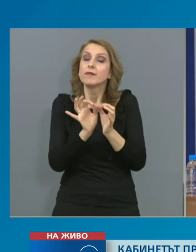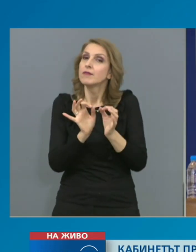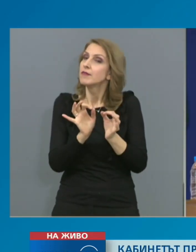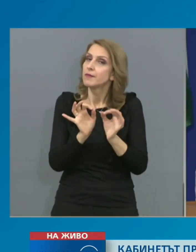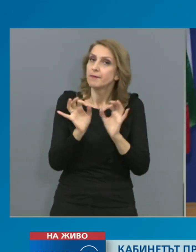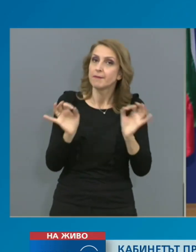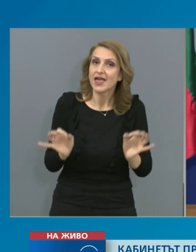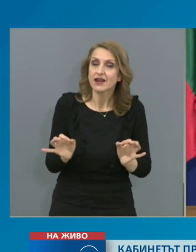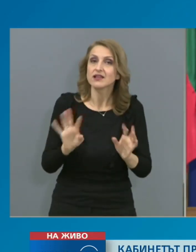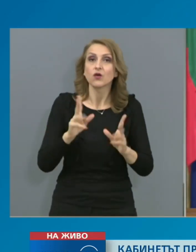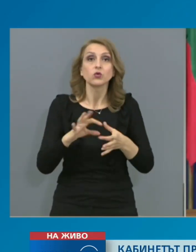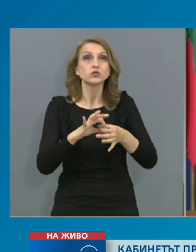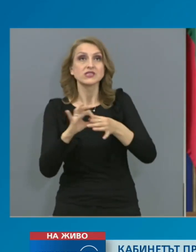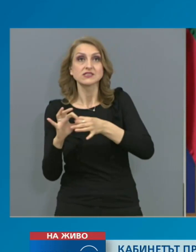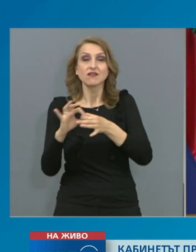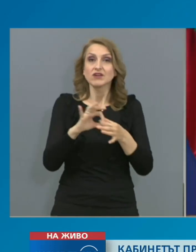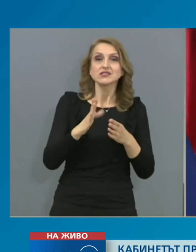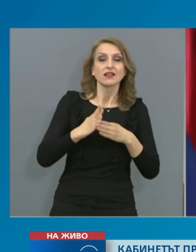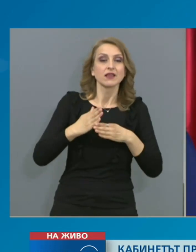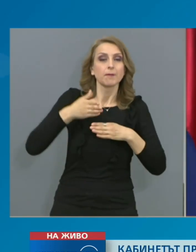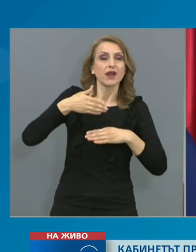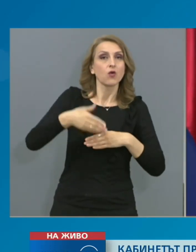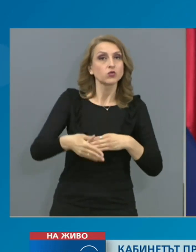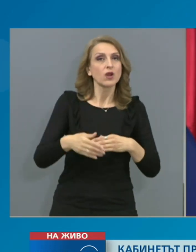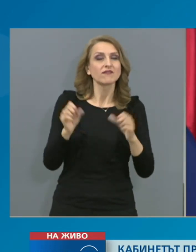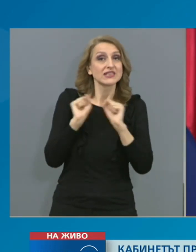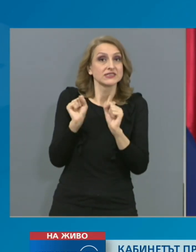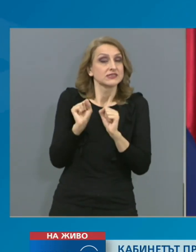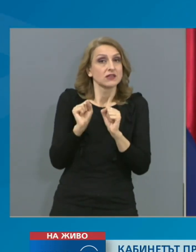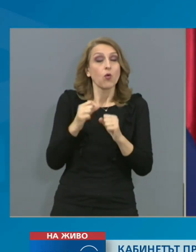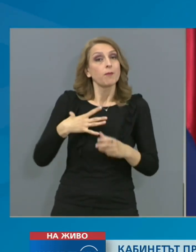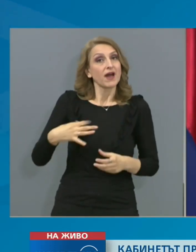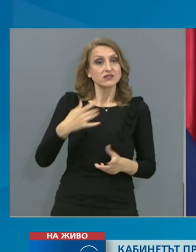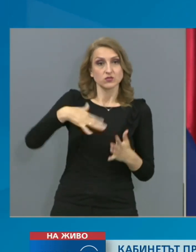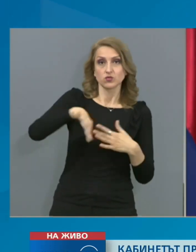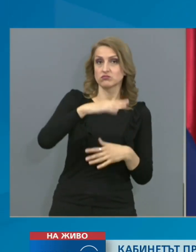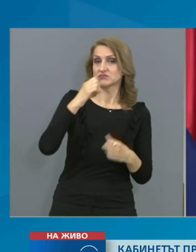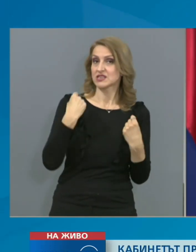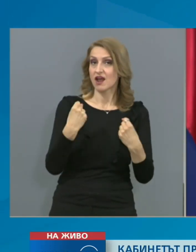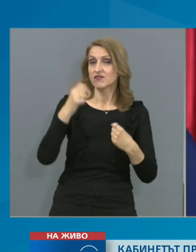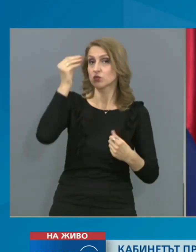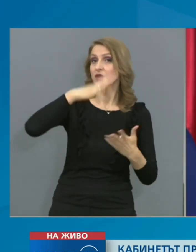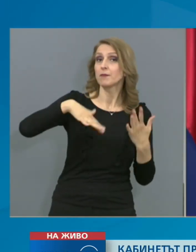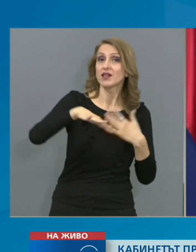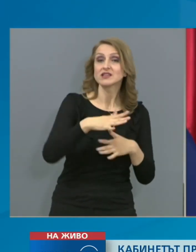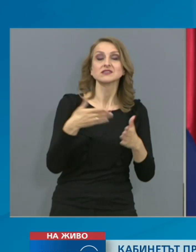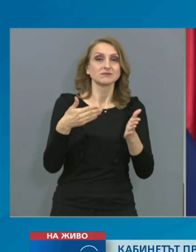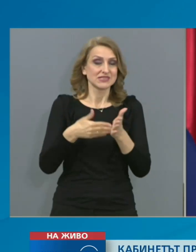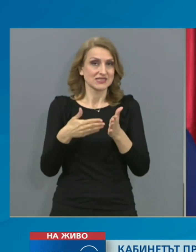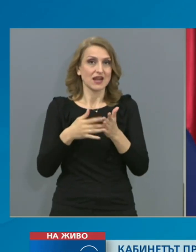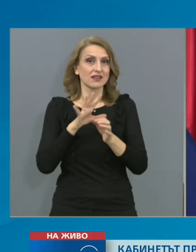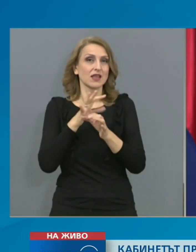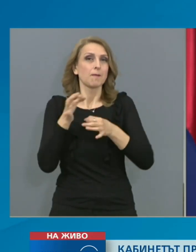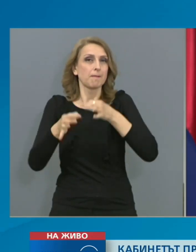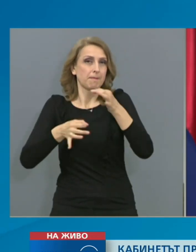свързани с преодоляването на заплахата за живота и здравето на българските граждани в резултат на разпространението на